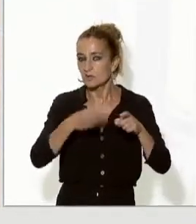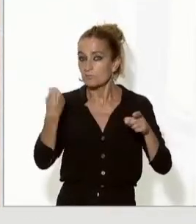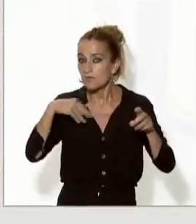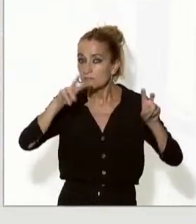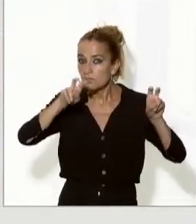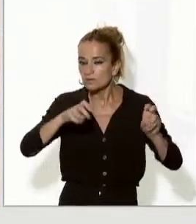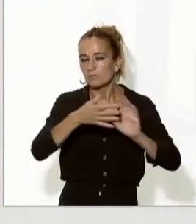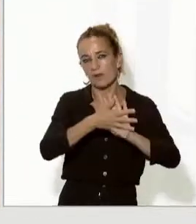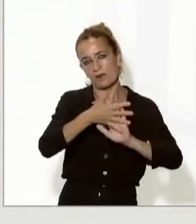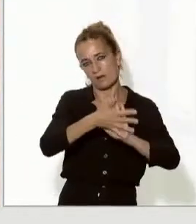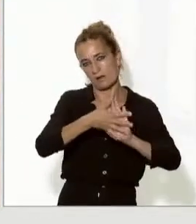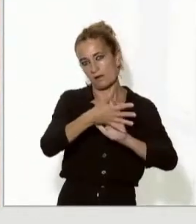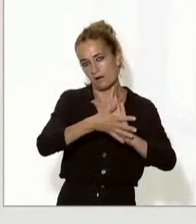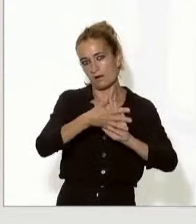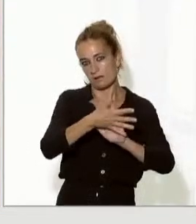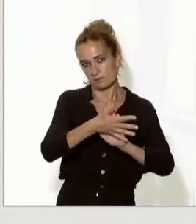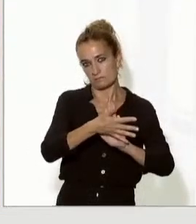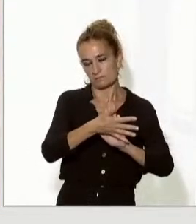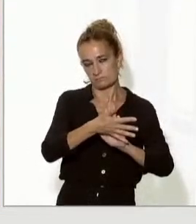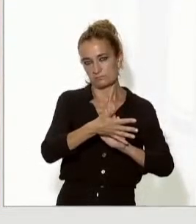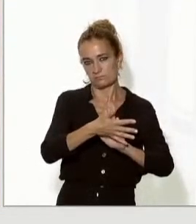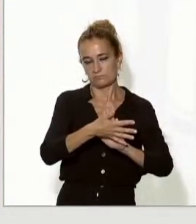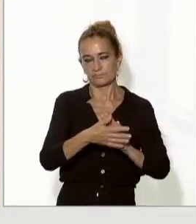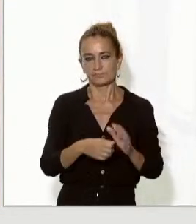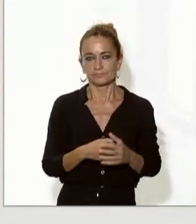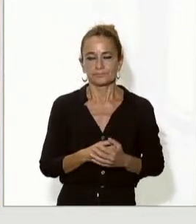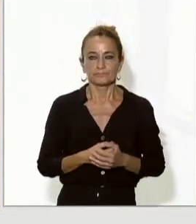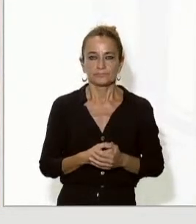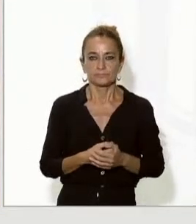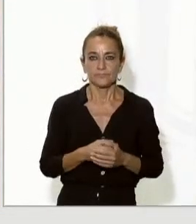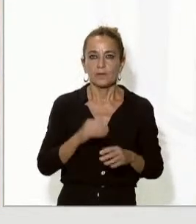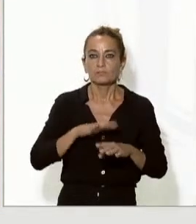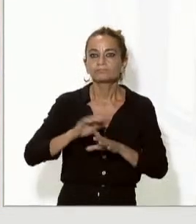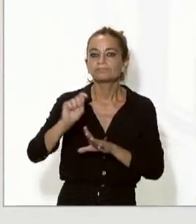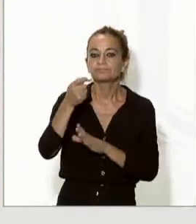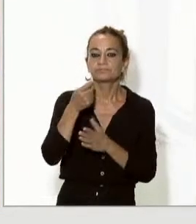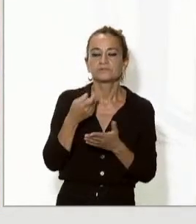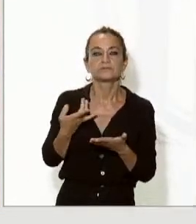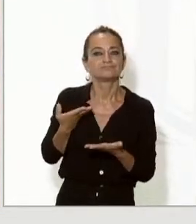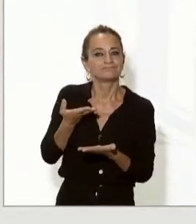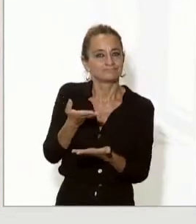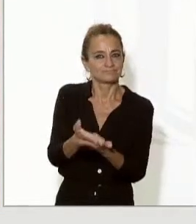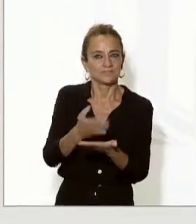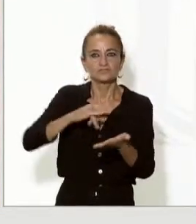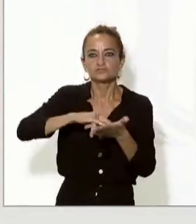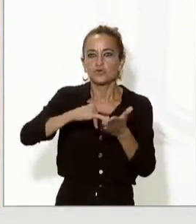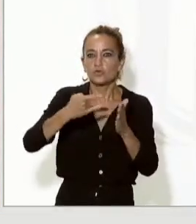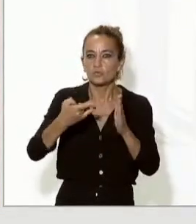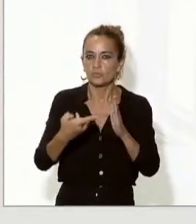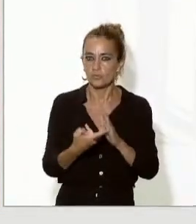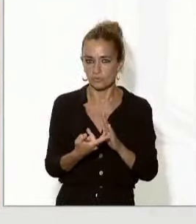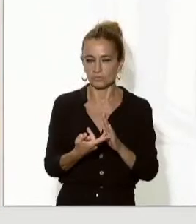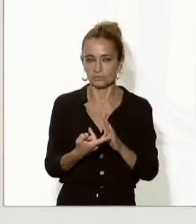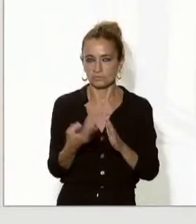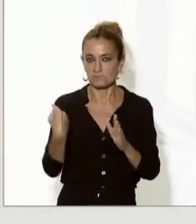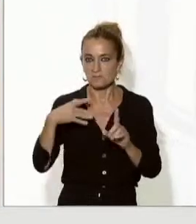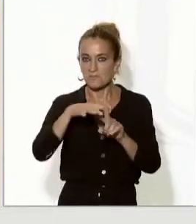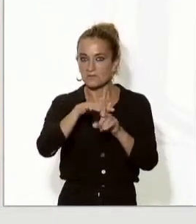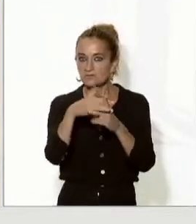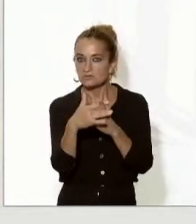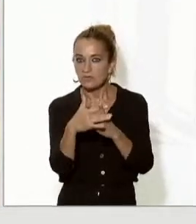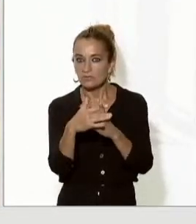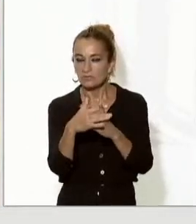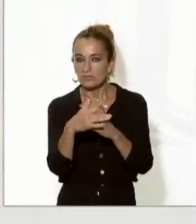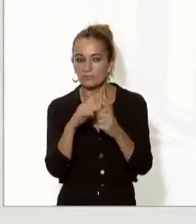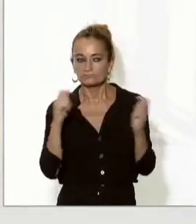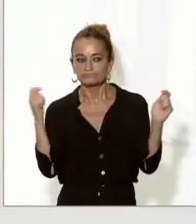sobre la possibilitat de posar en comú solucions que puguin revertir aquestes dificultats per una part important de la ciutadania d'Andorra i